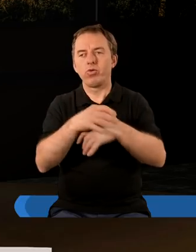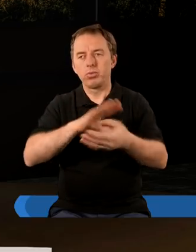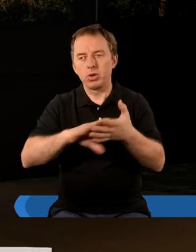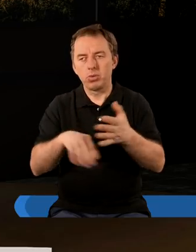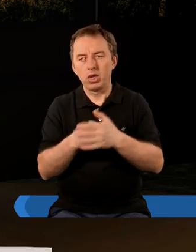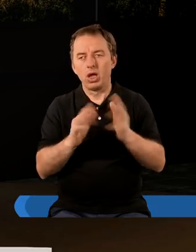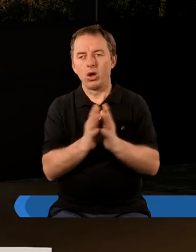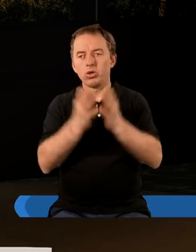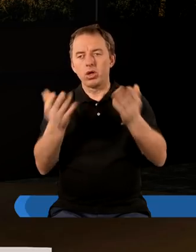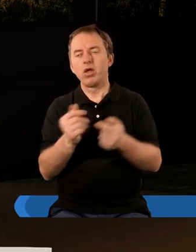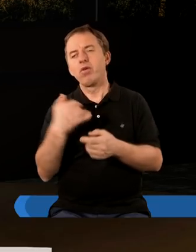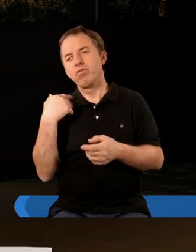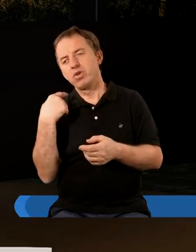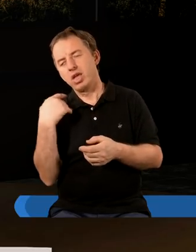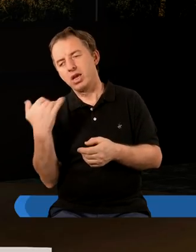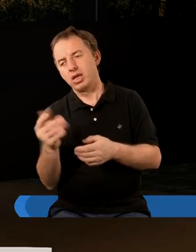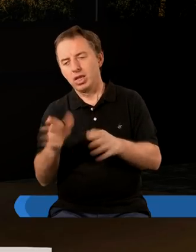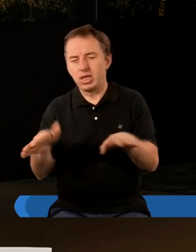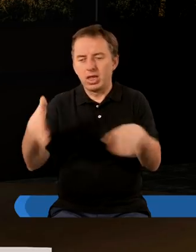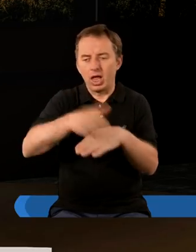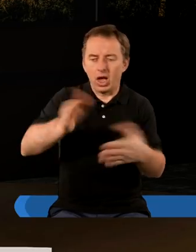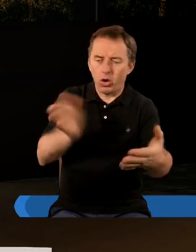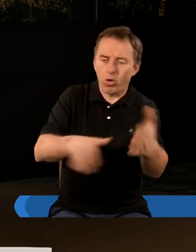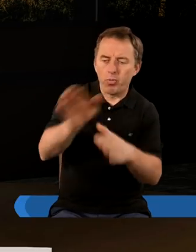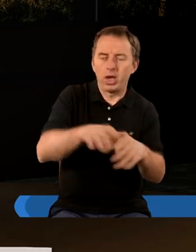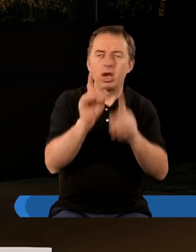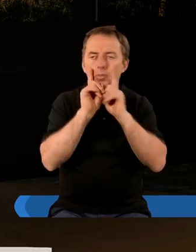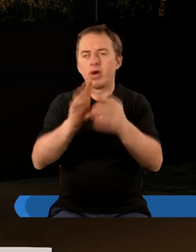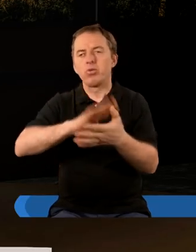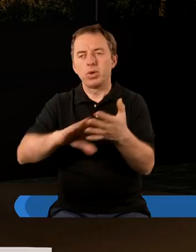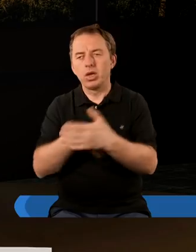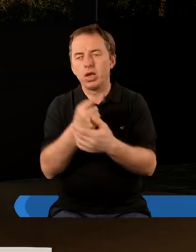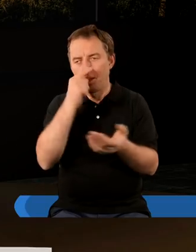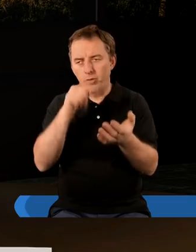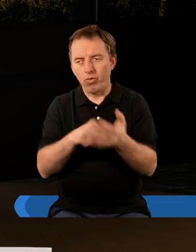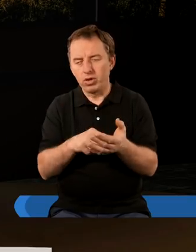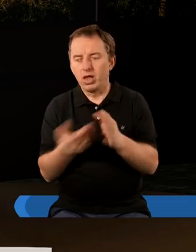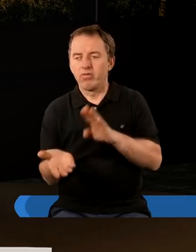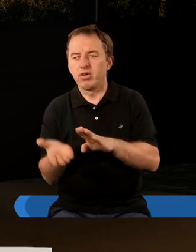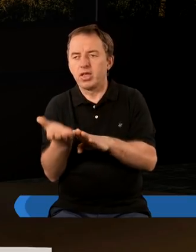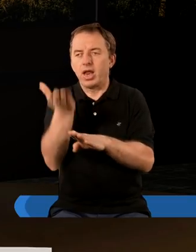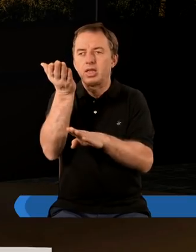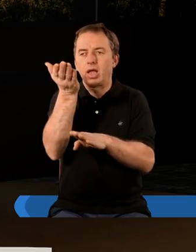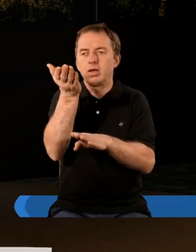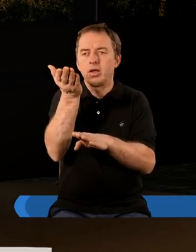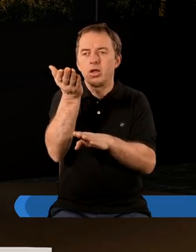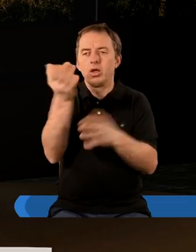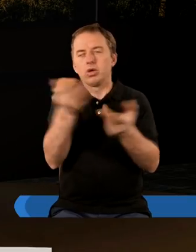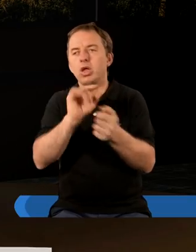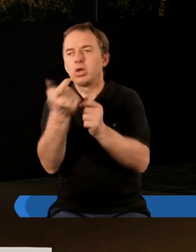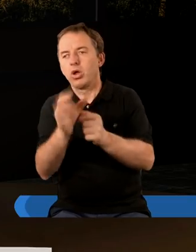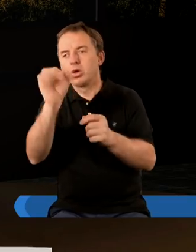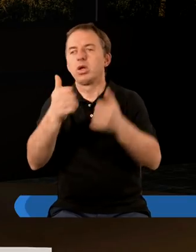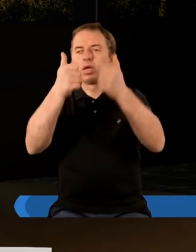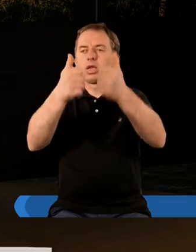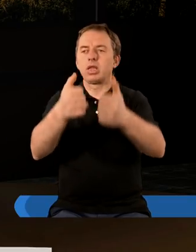Biblię odkrywają przez wieki zakopane prawdy biblijne tak naprawdę oni powinni wzrastać a gdzieś